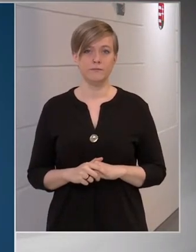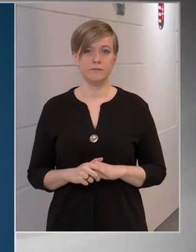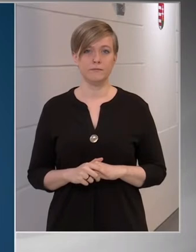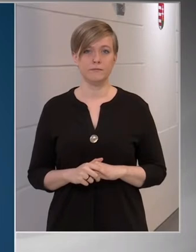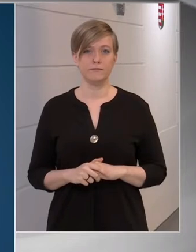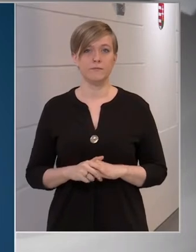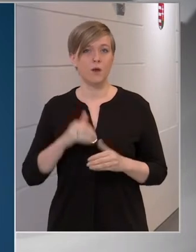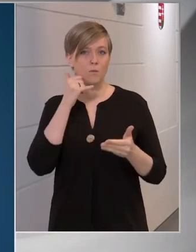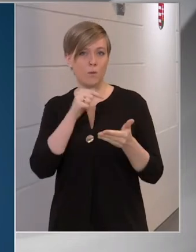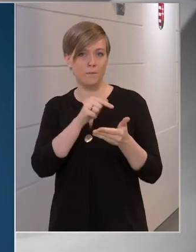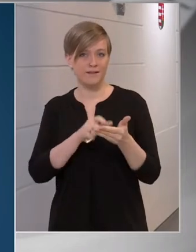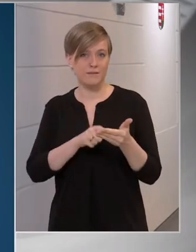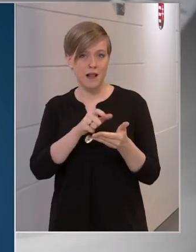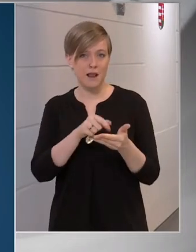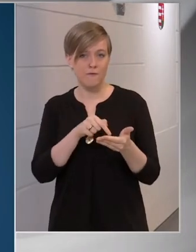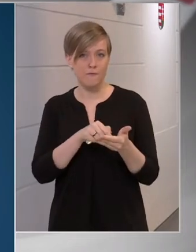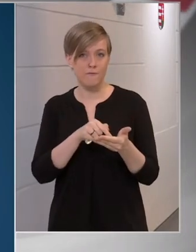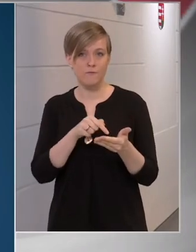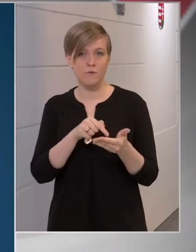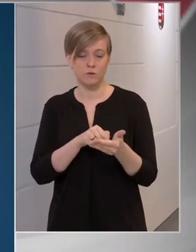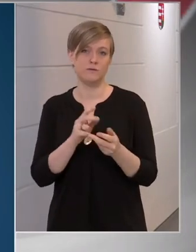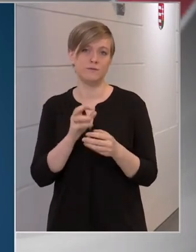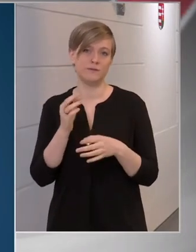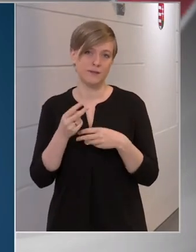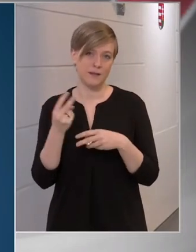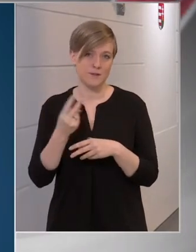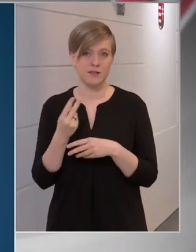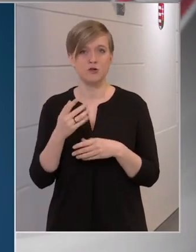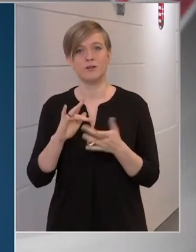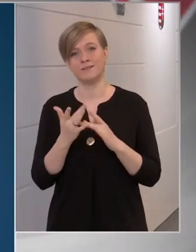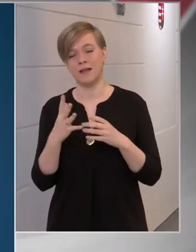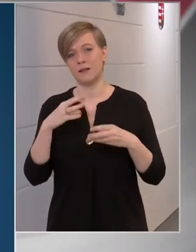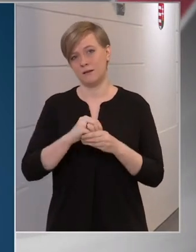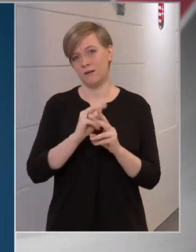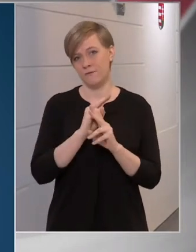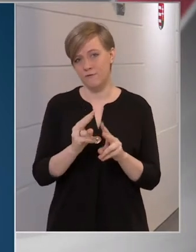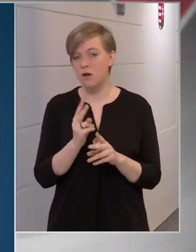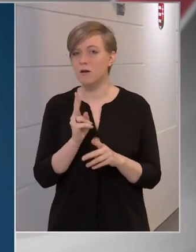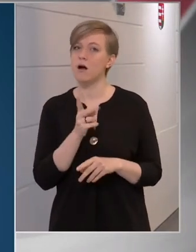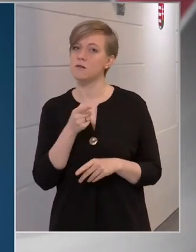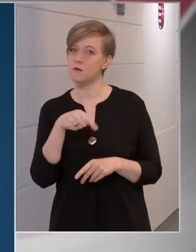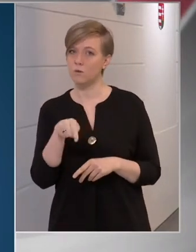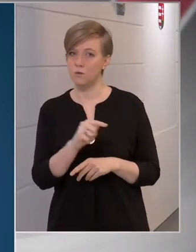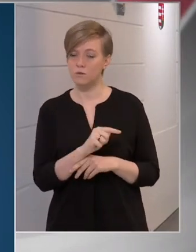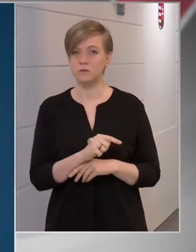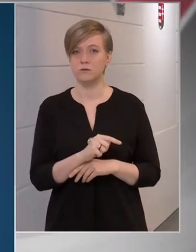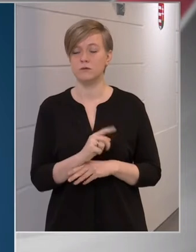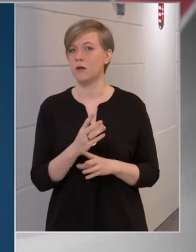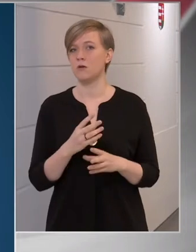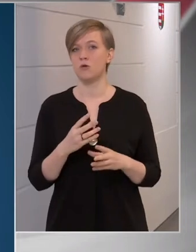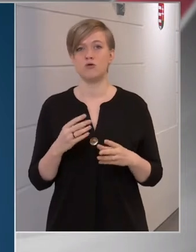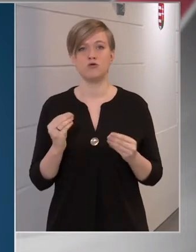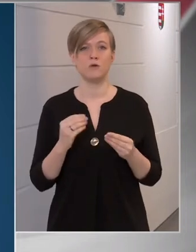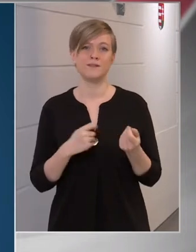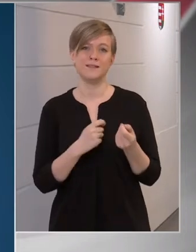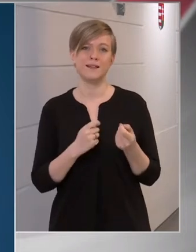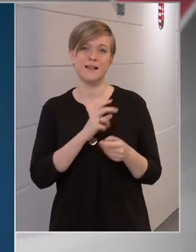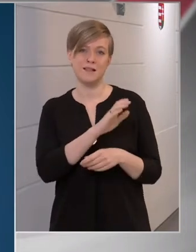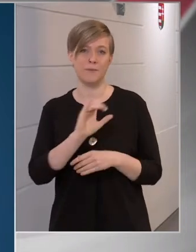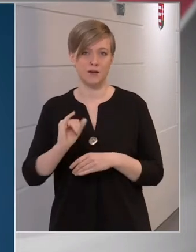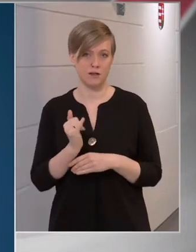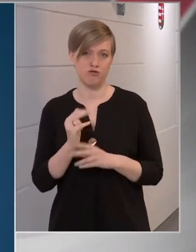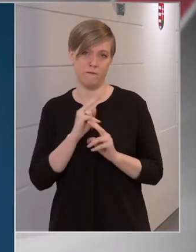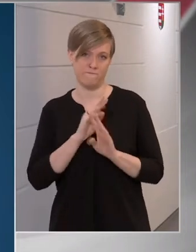A mobiltelefonok, amik természetesen internettel rendelkeznek, azok nagyon sok cigányszámára is